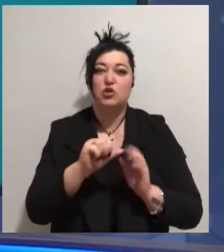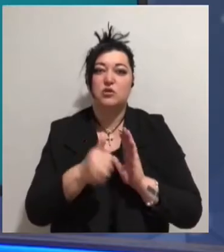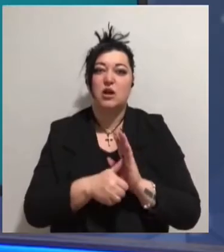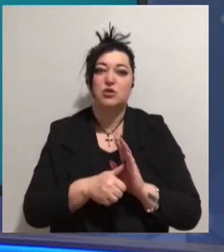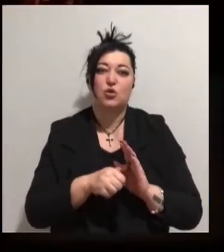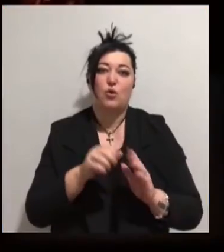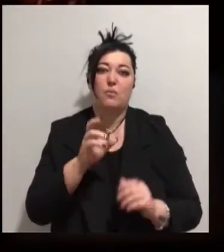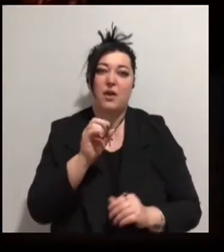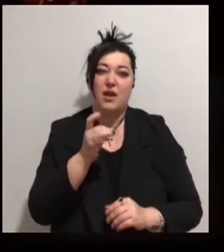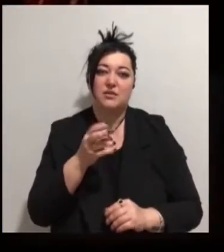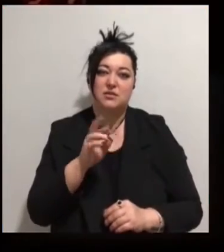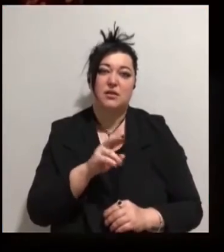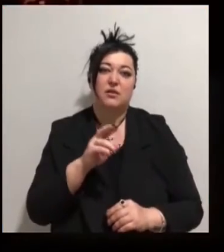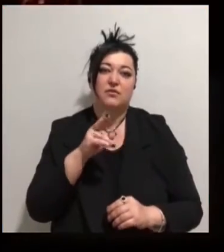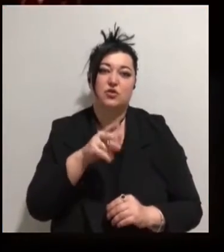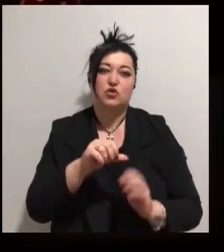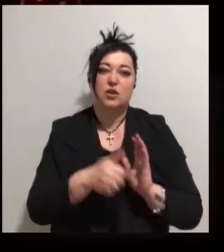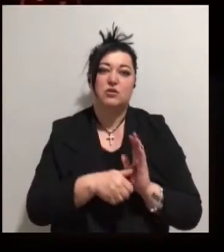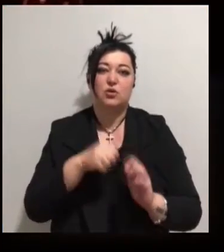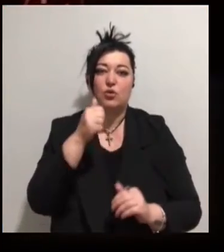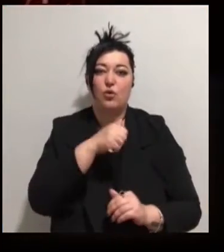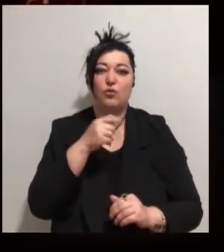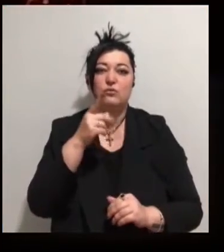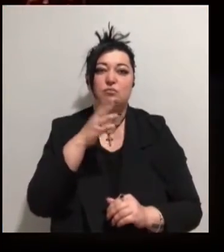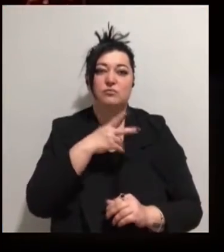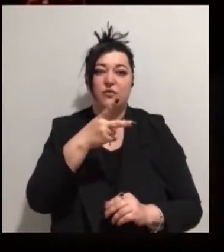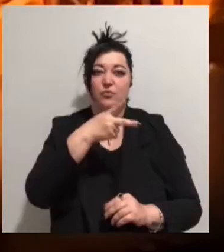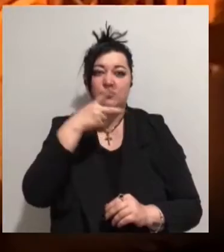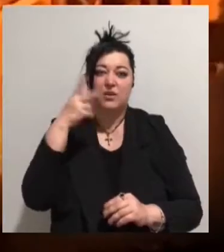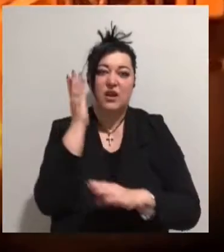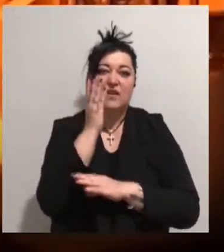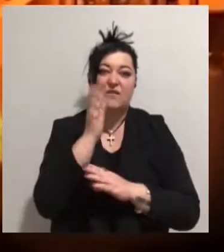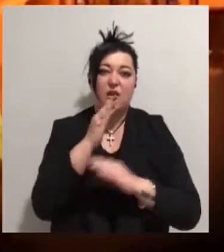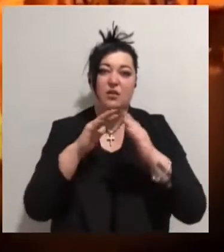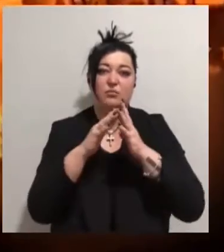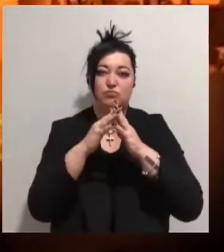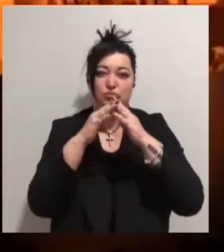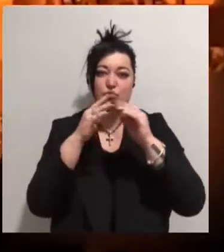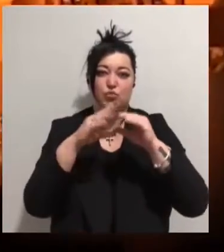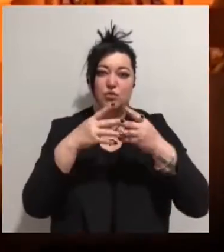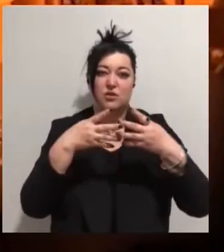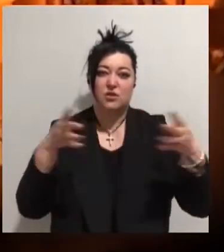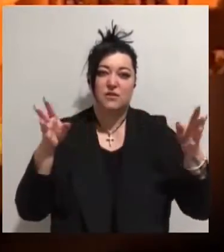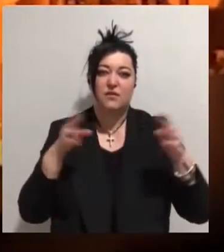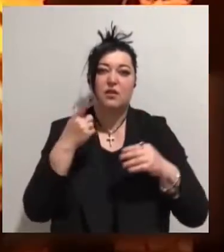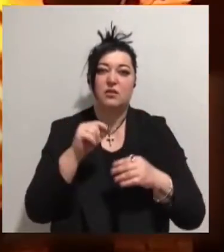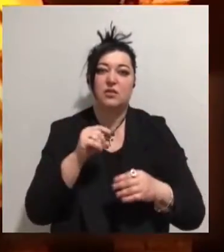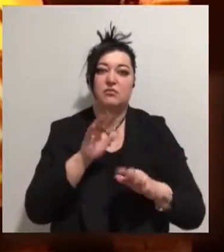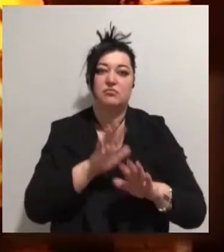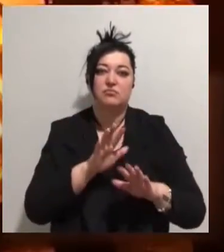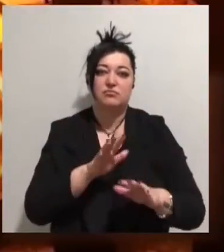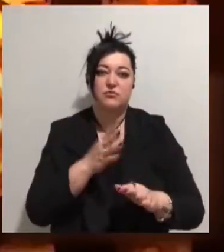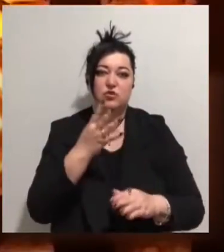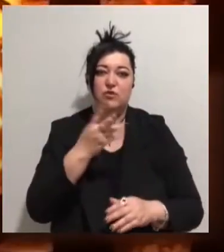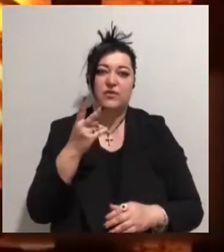року. Тоді згоріла двоповерхова дерев'яна будівля, де відпочивали 42 дитини – учасники танцевального